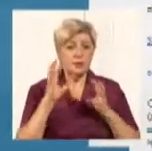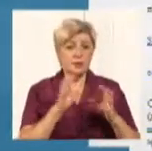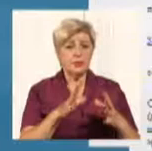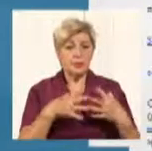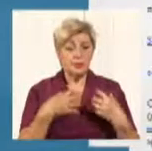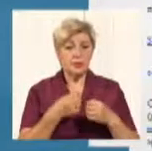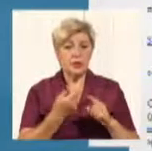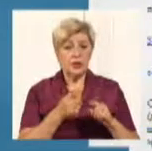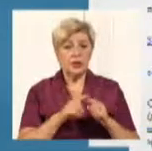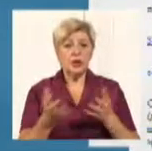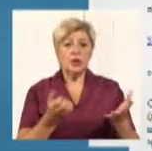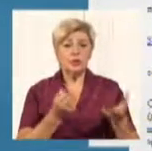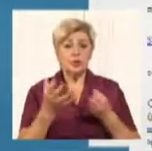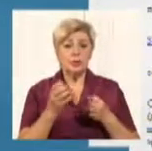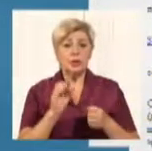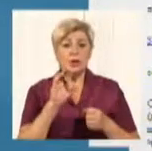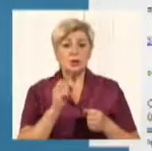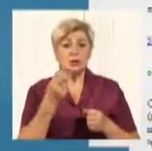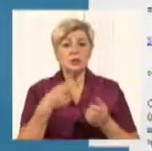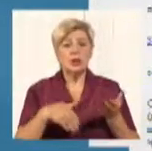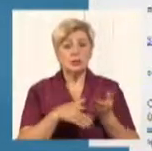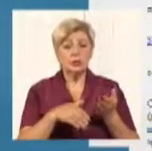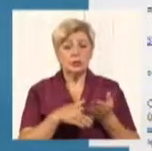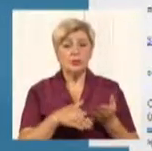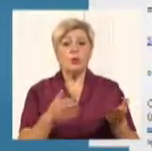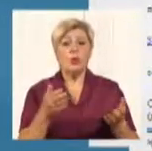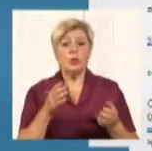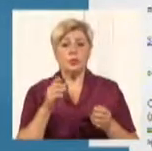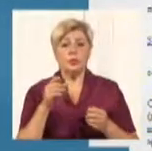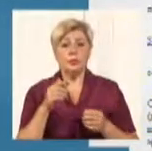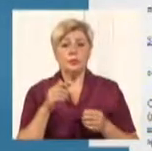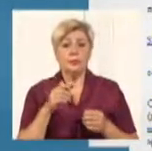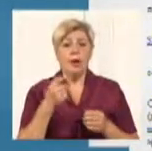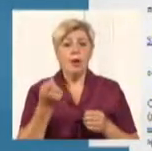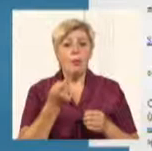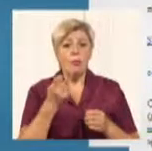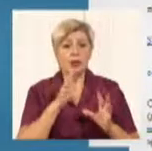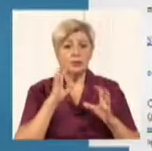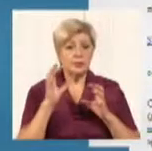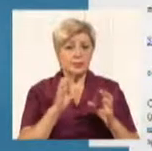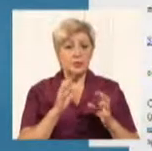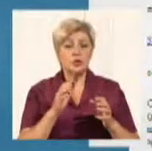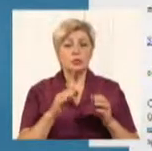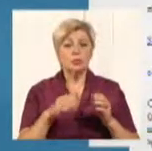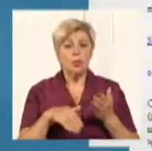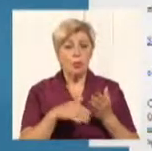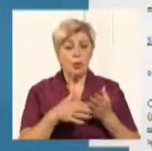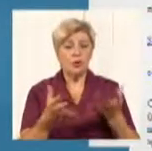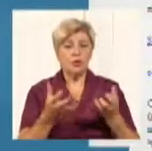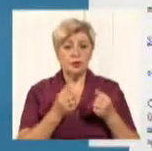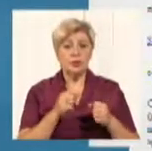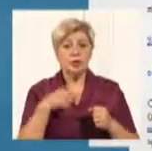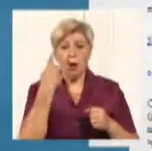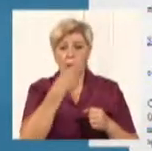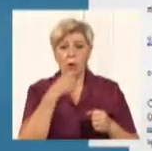державну соціальну допомогу згідно із Законом України про державну соціальну допомогу малозабезпеченим сім'ям. Особи, на